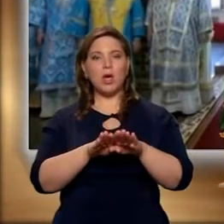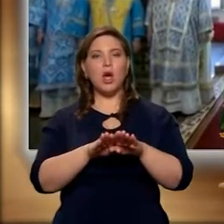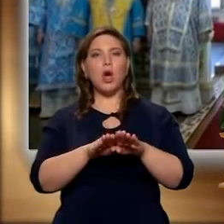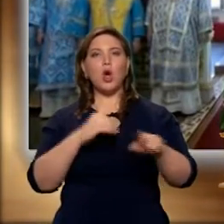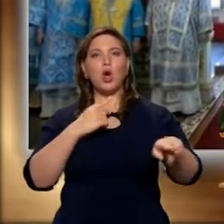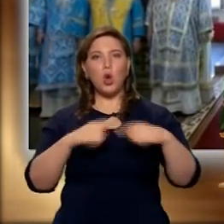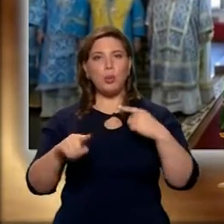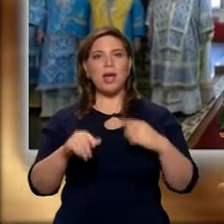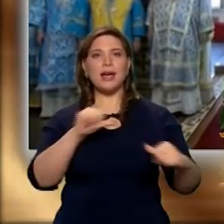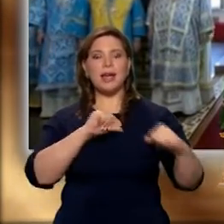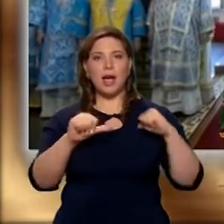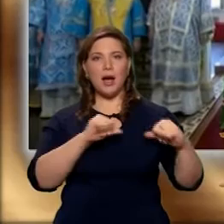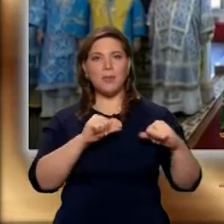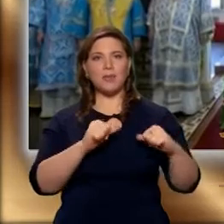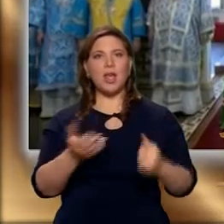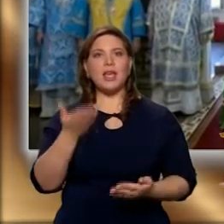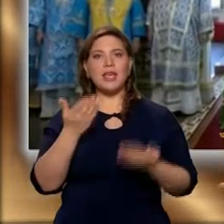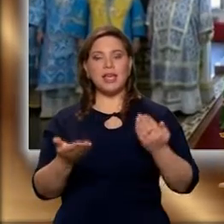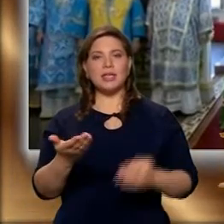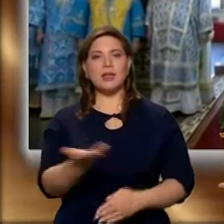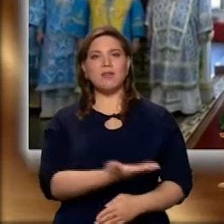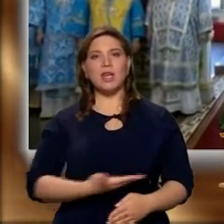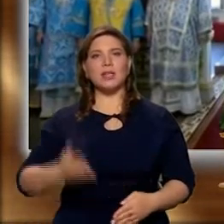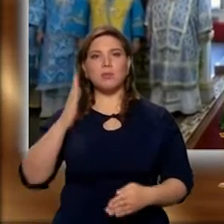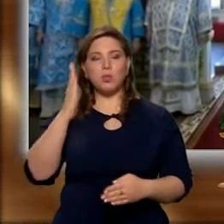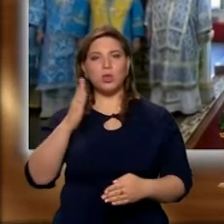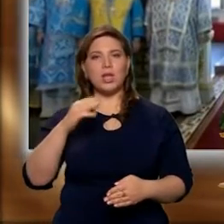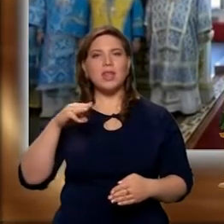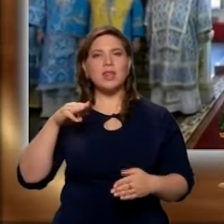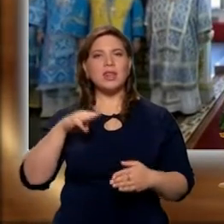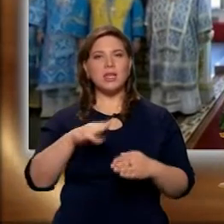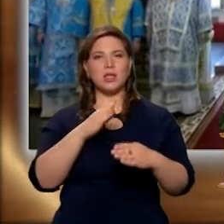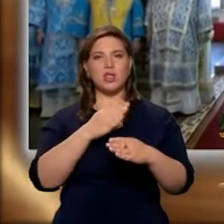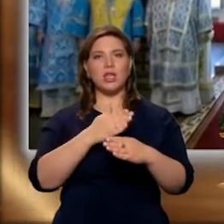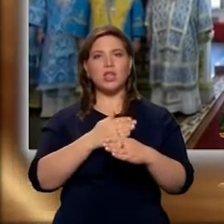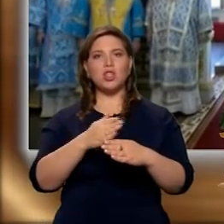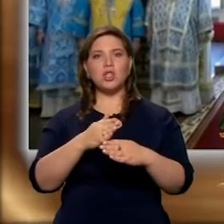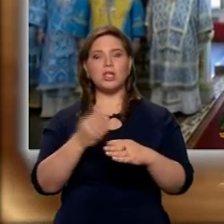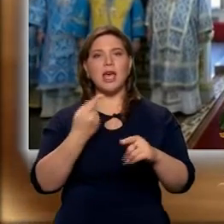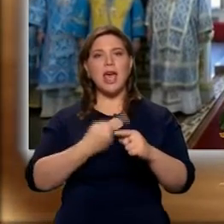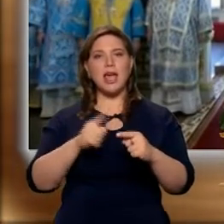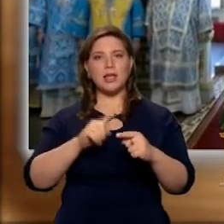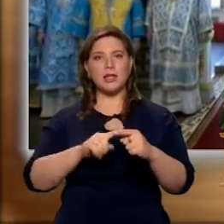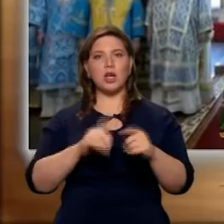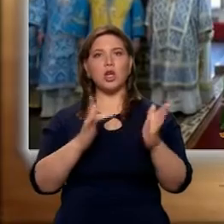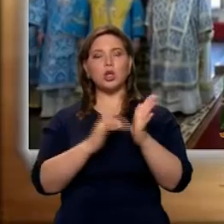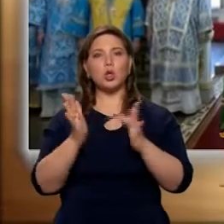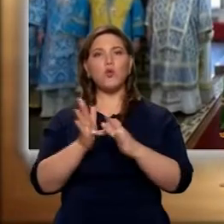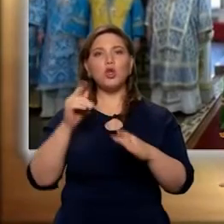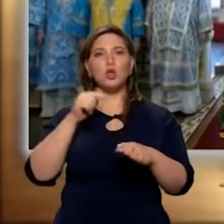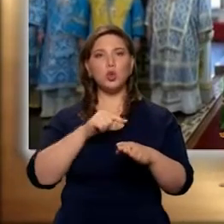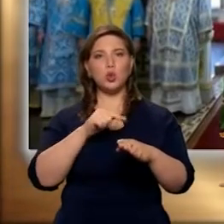И если в нас будет тысячная, миллионная частица этих его чувств,